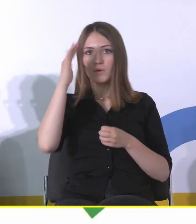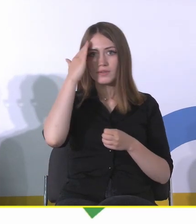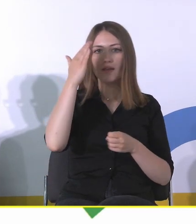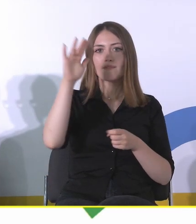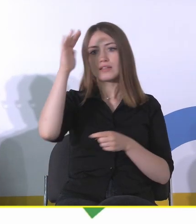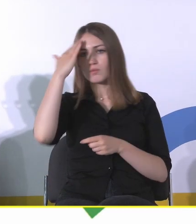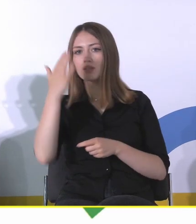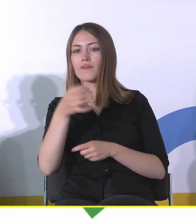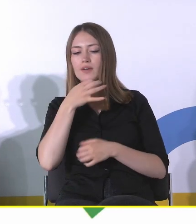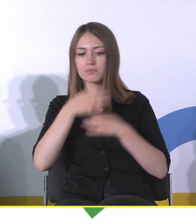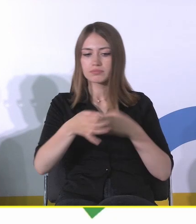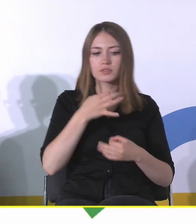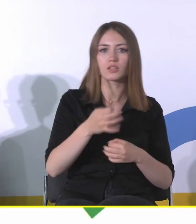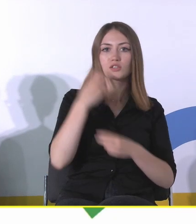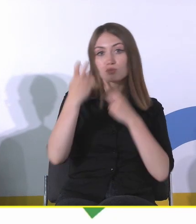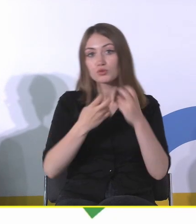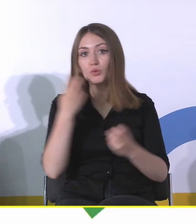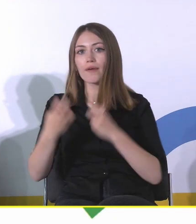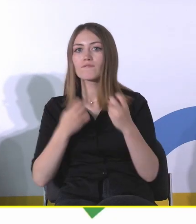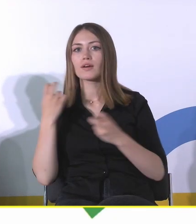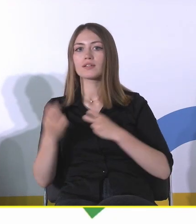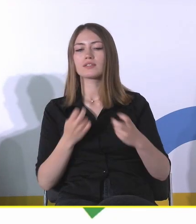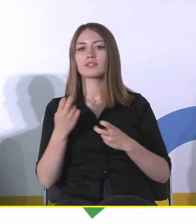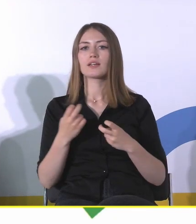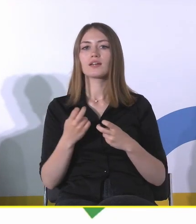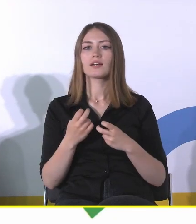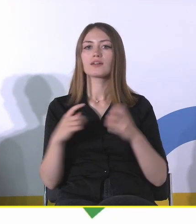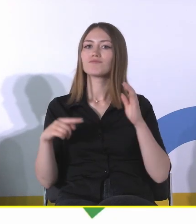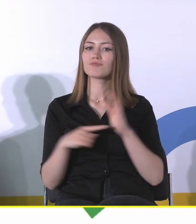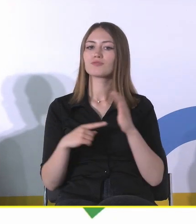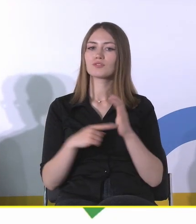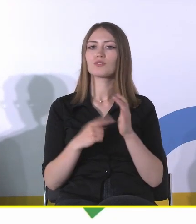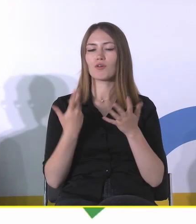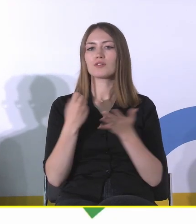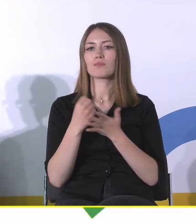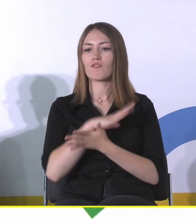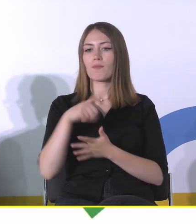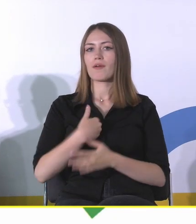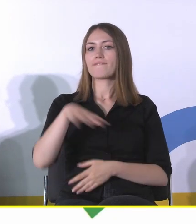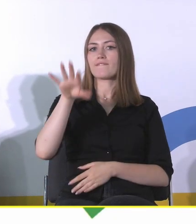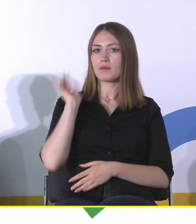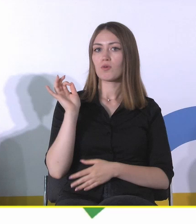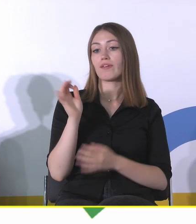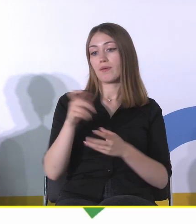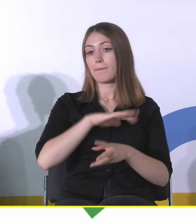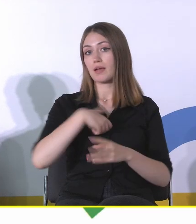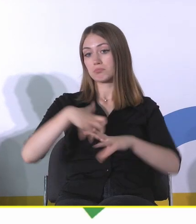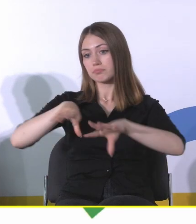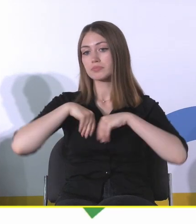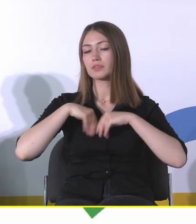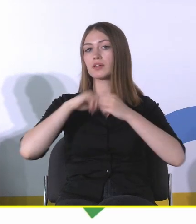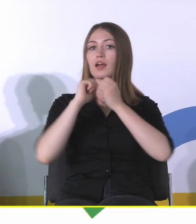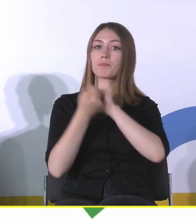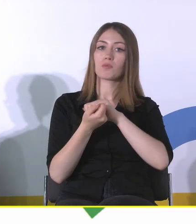się o nie, poszukiwać go. Więc jest to jakby kwestia naszego wyboru, czy my je przyjmiemy, czy my je zmodyfikujemy, czy my